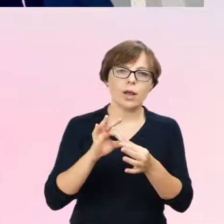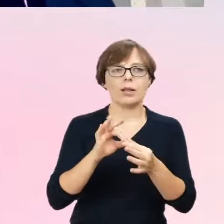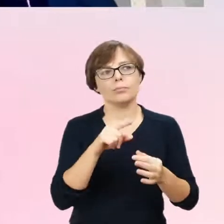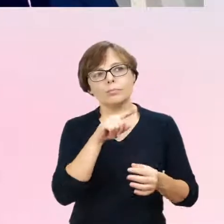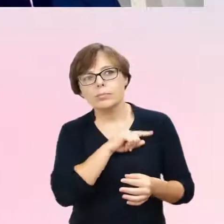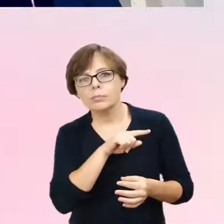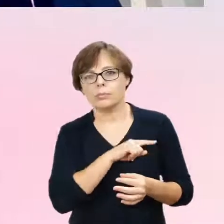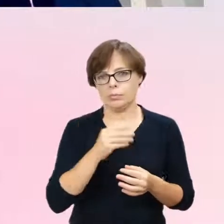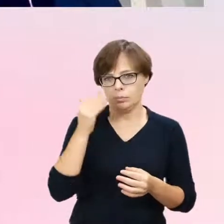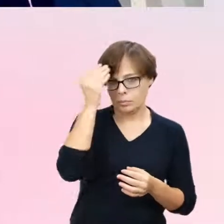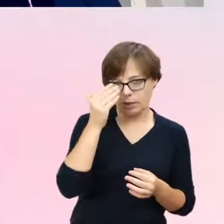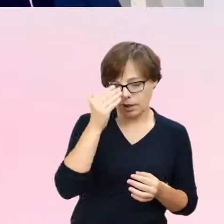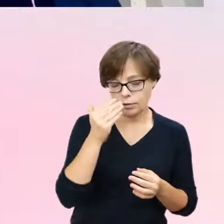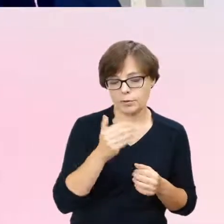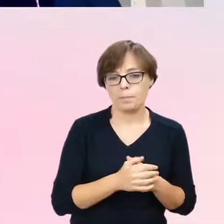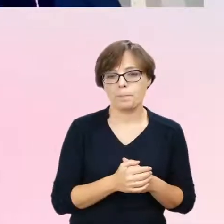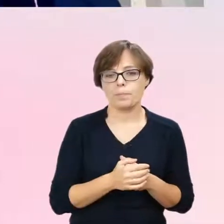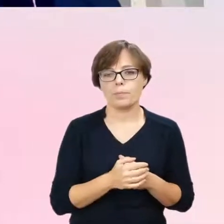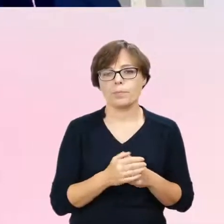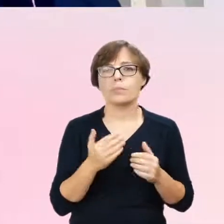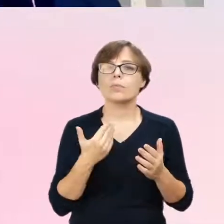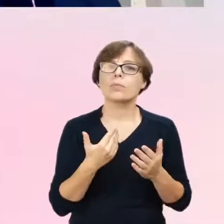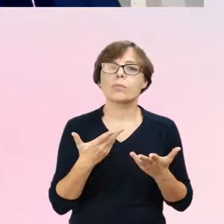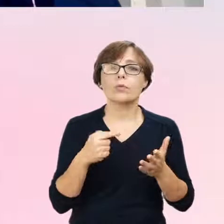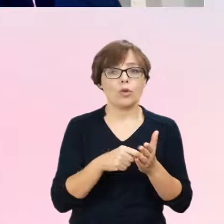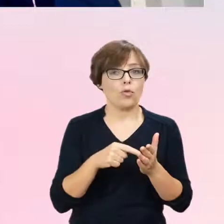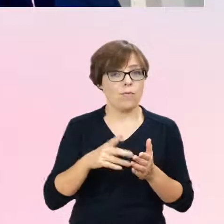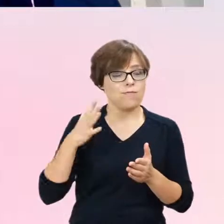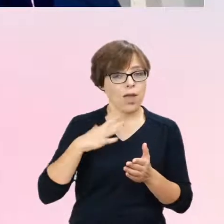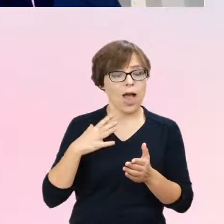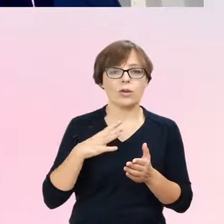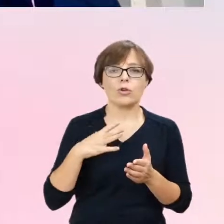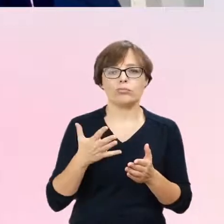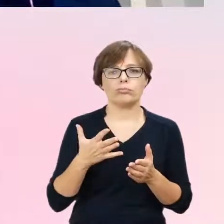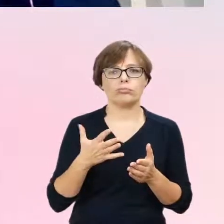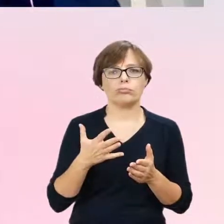młodzieży. tutaj uwspólnienie takiego postępowania, jeżeli